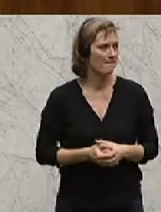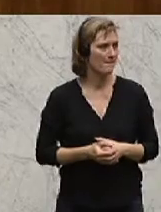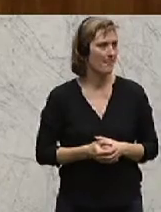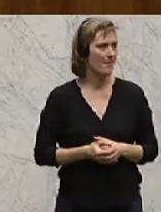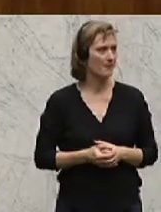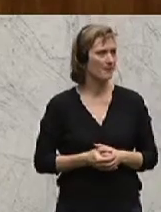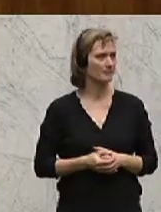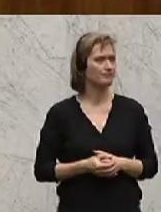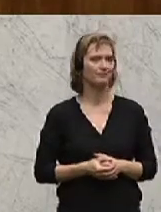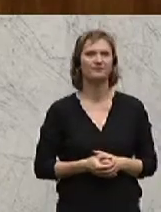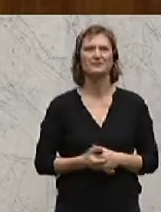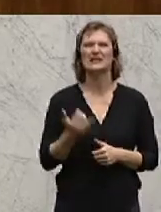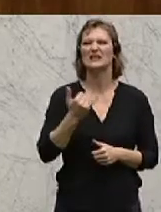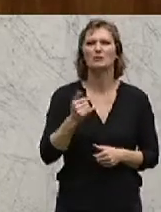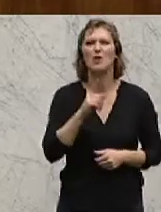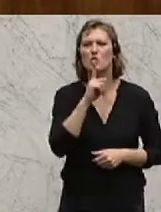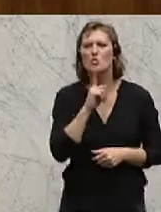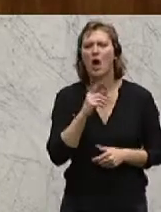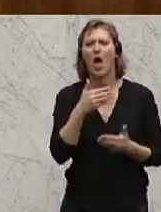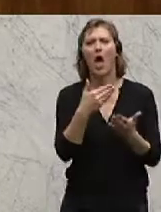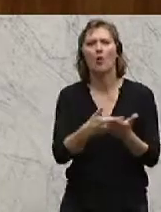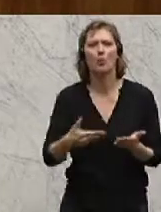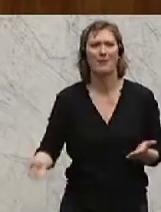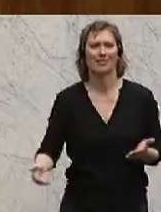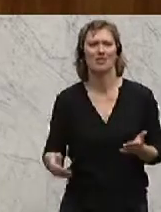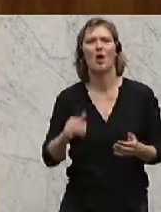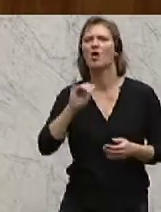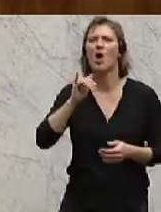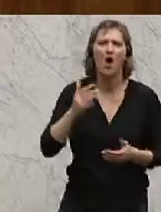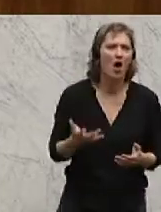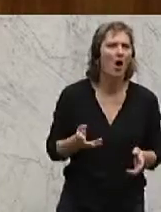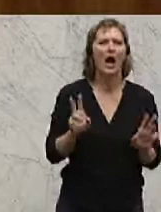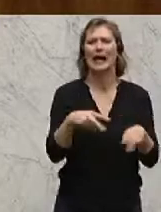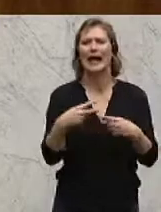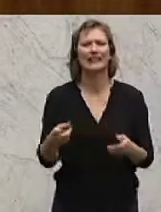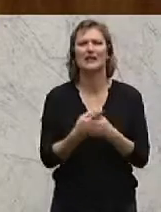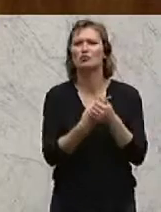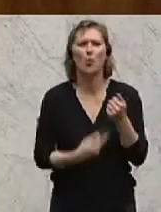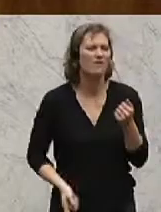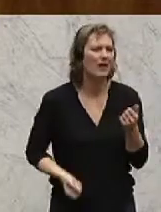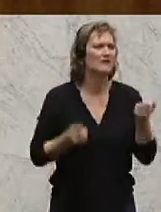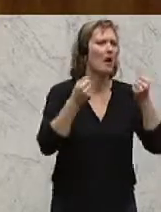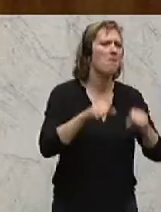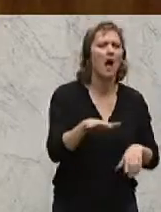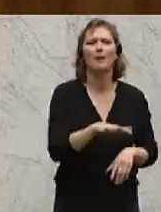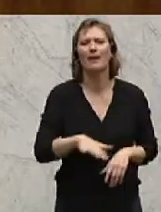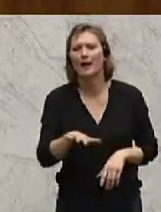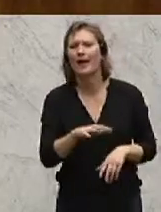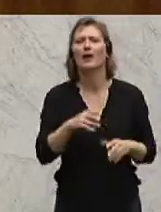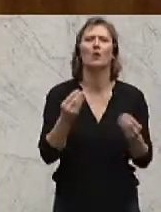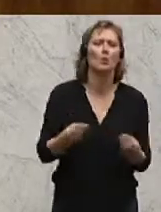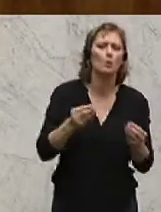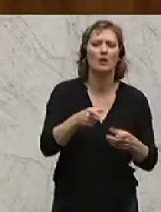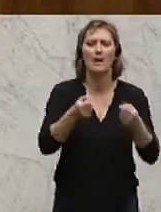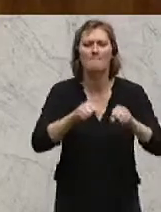Und es kommen immer nur die Argumente, man kann keine Insolvenz im Bankenbereich durchführen, weil